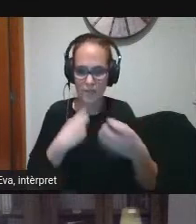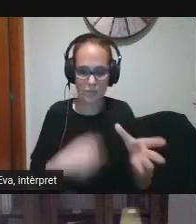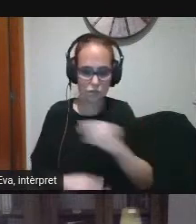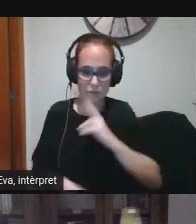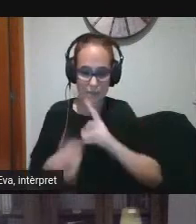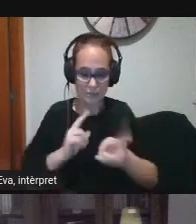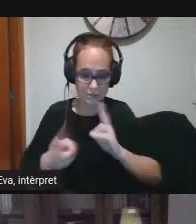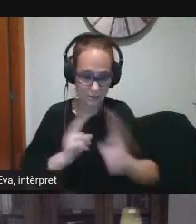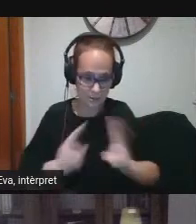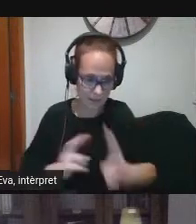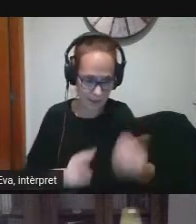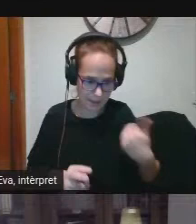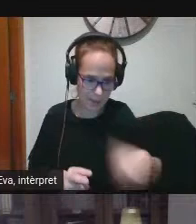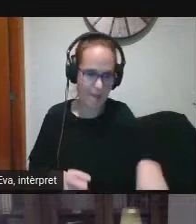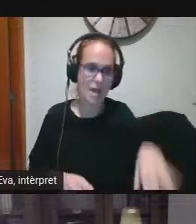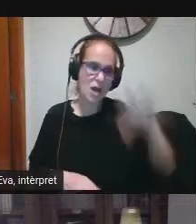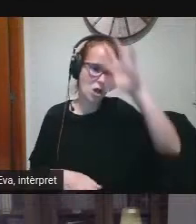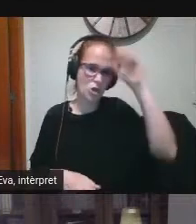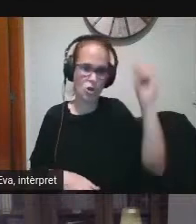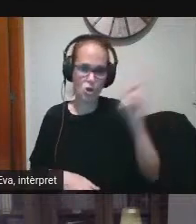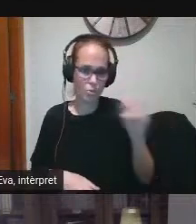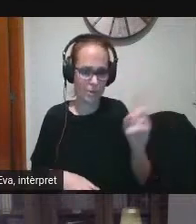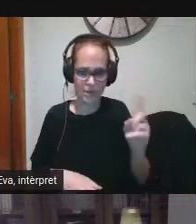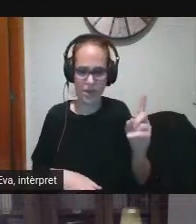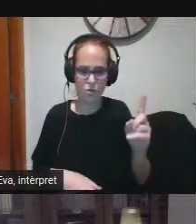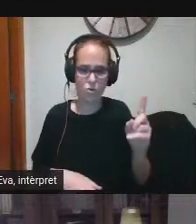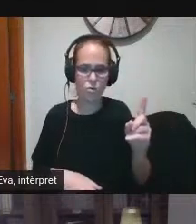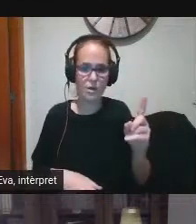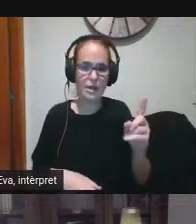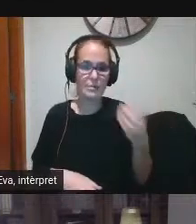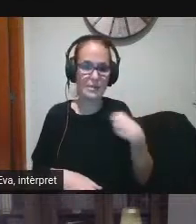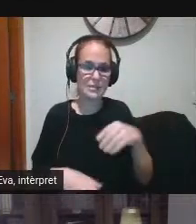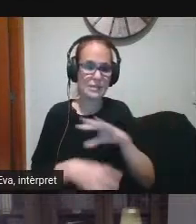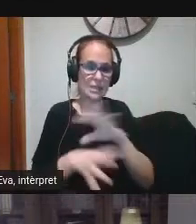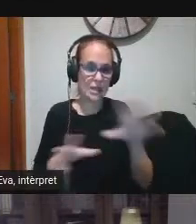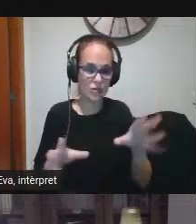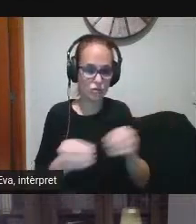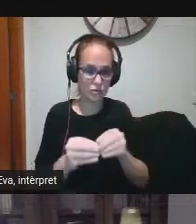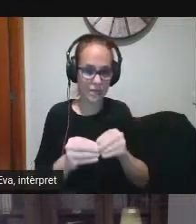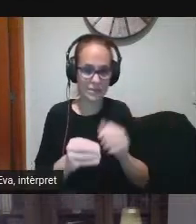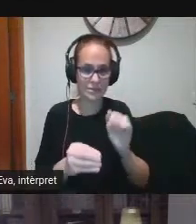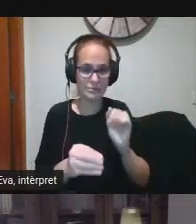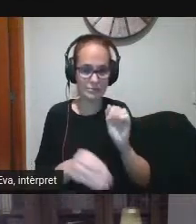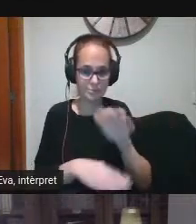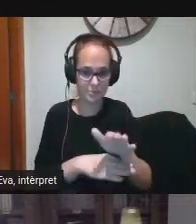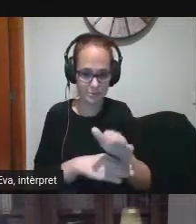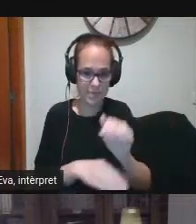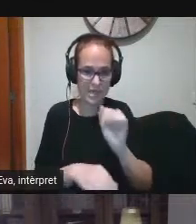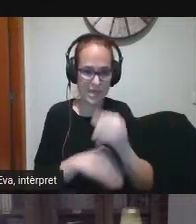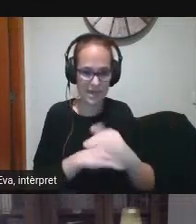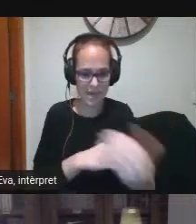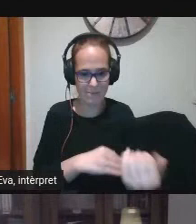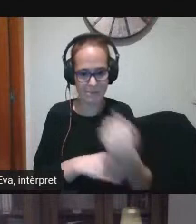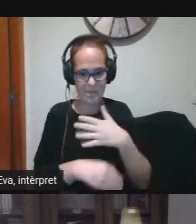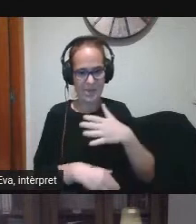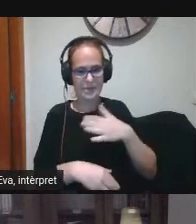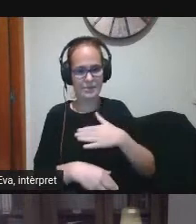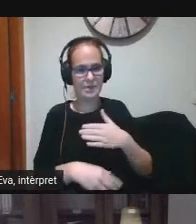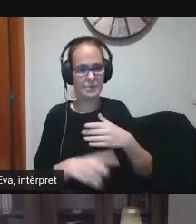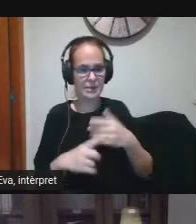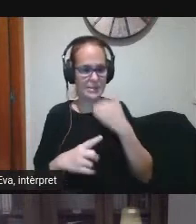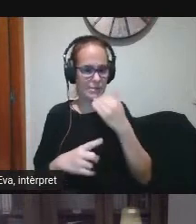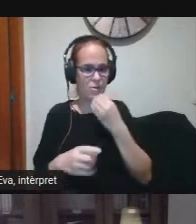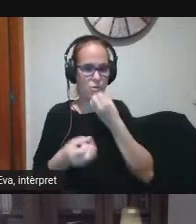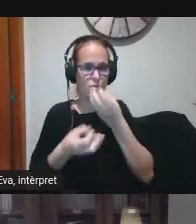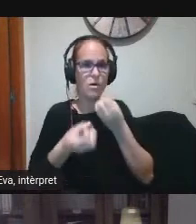oblideu de reenviar-vos els resultats per correu sabeu que al final d'un formulari hi ha l'opció d'enviar-me